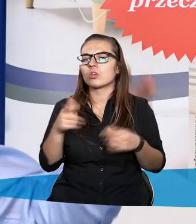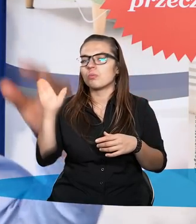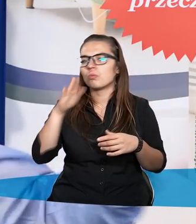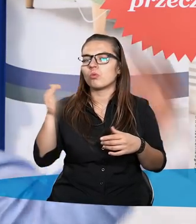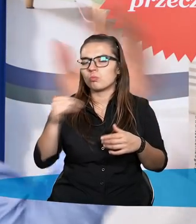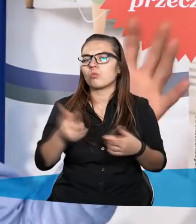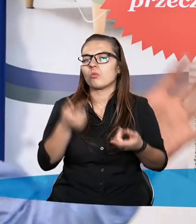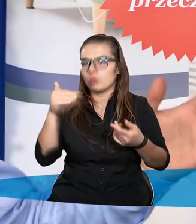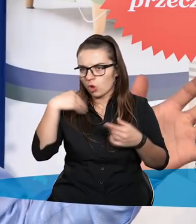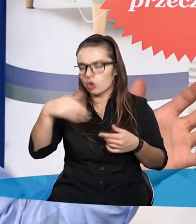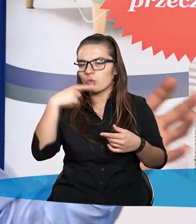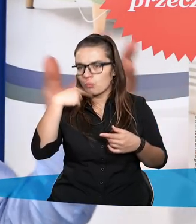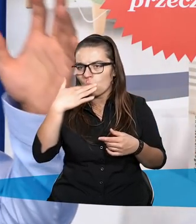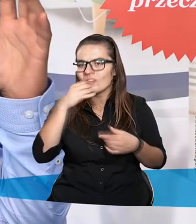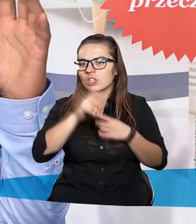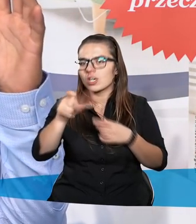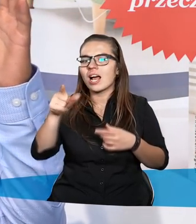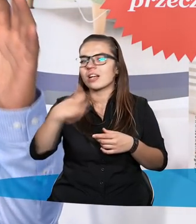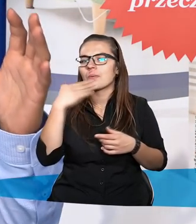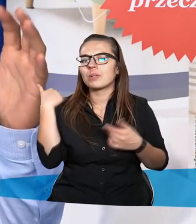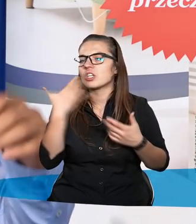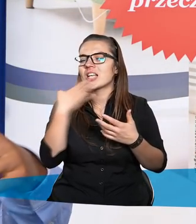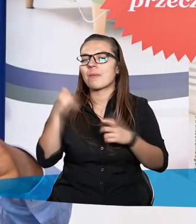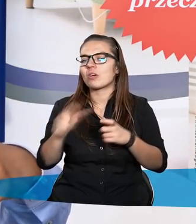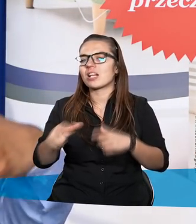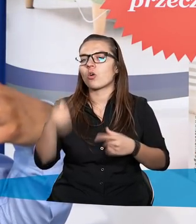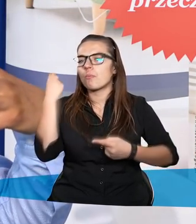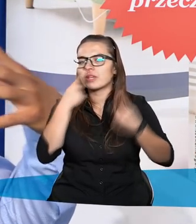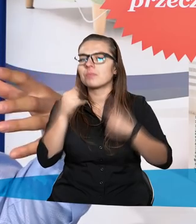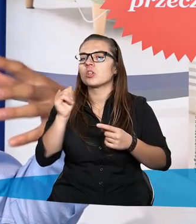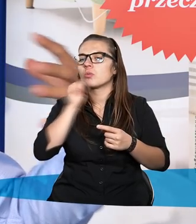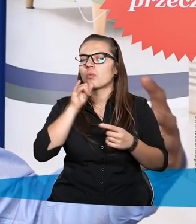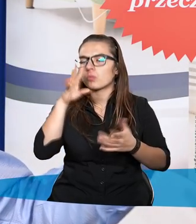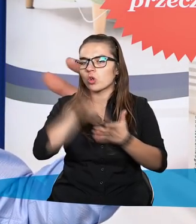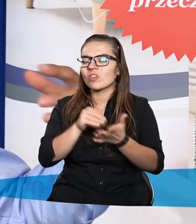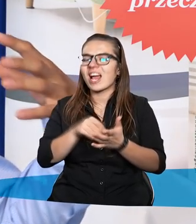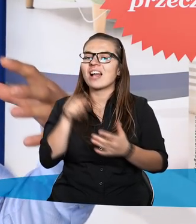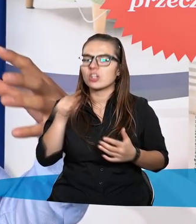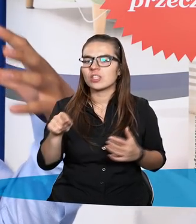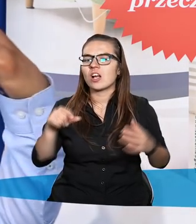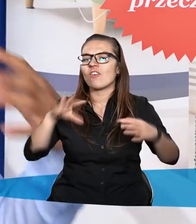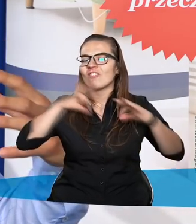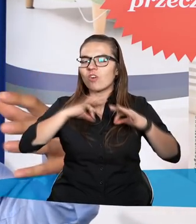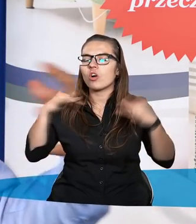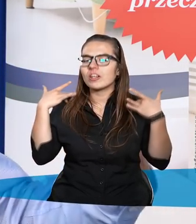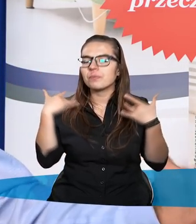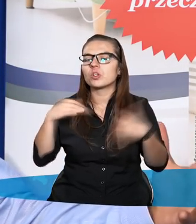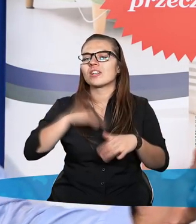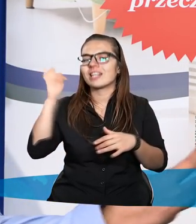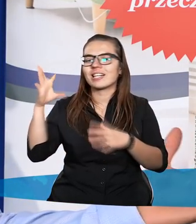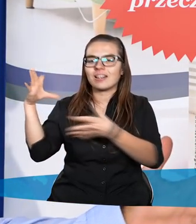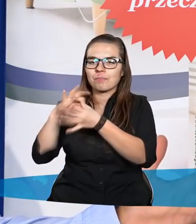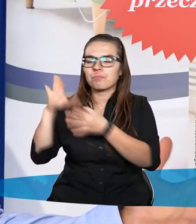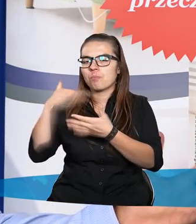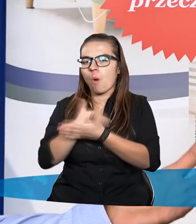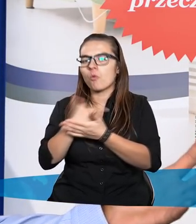Pan Bóg mógłby ciągle do ciebie mówić, ale jakbyś nie miał czasu tego przemyśleć i spróbować doświadczyć z jego pomocą tego we własnym